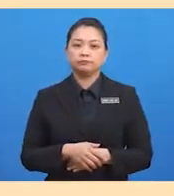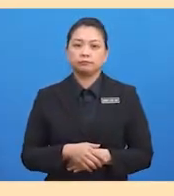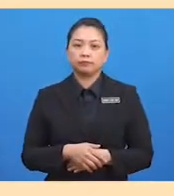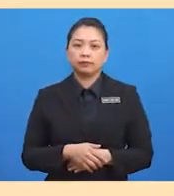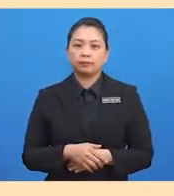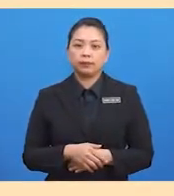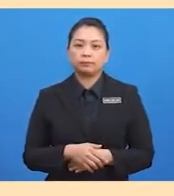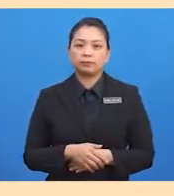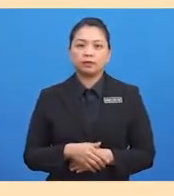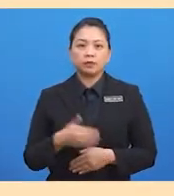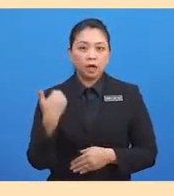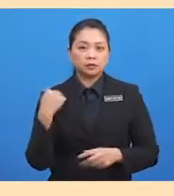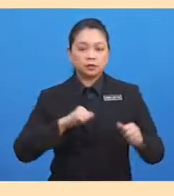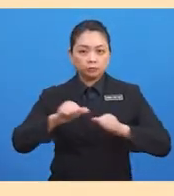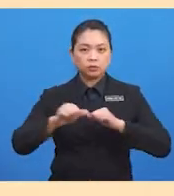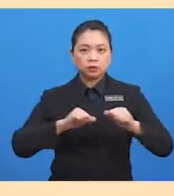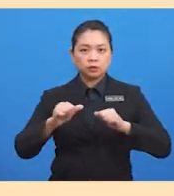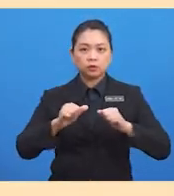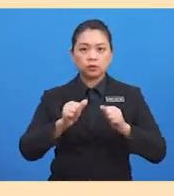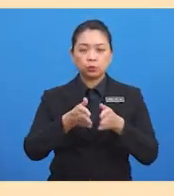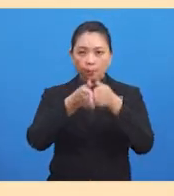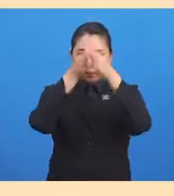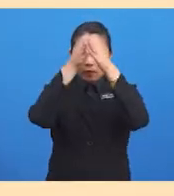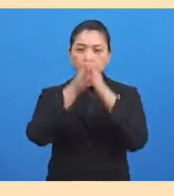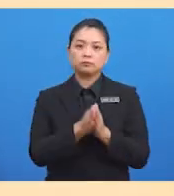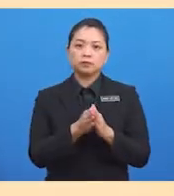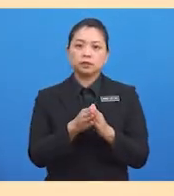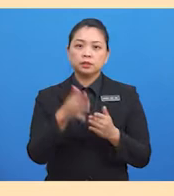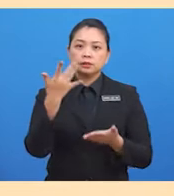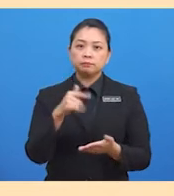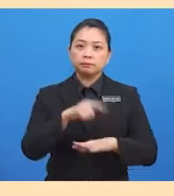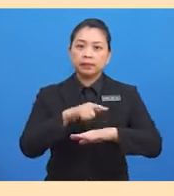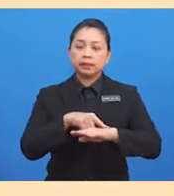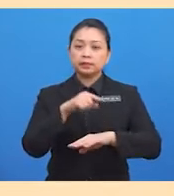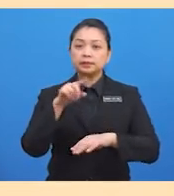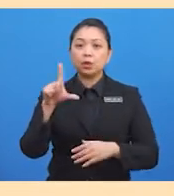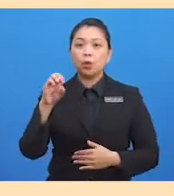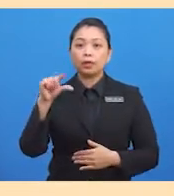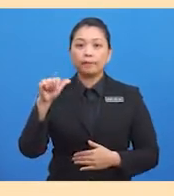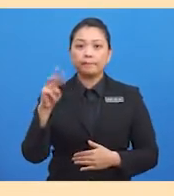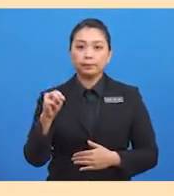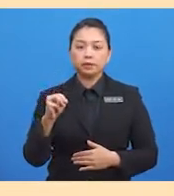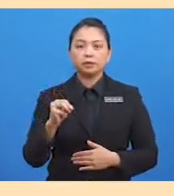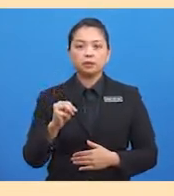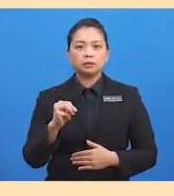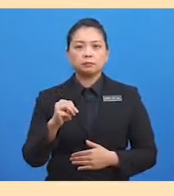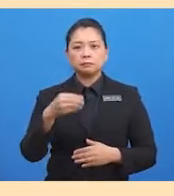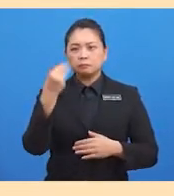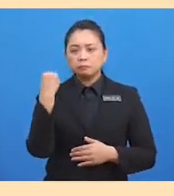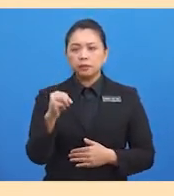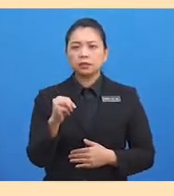Amalan penyembahan diteruskan pada zaman logam. Penyembahan terhadap kuasa alam